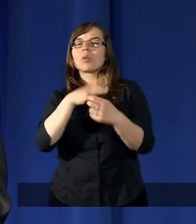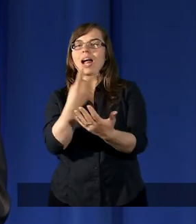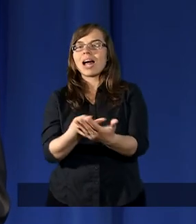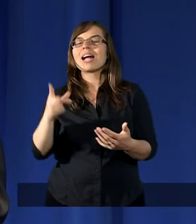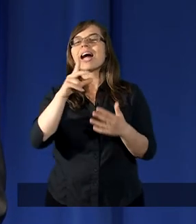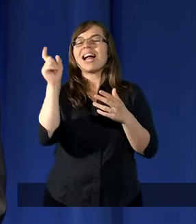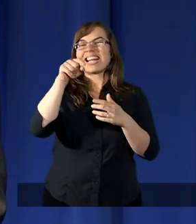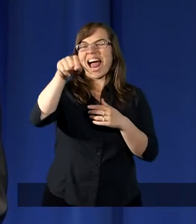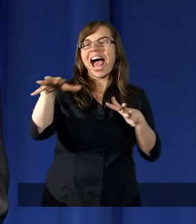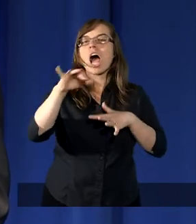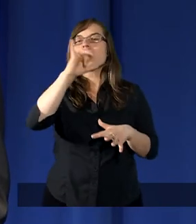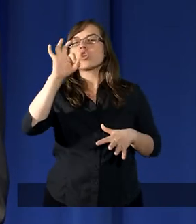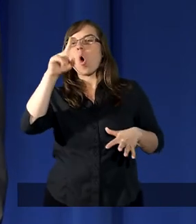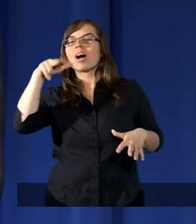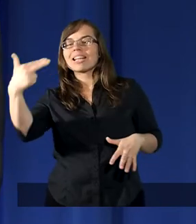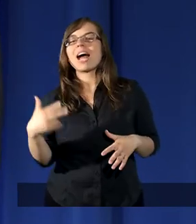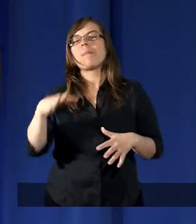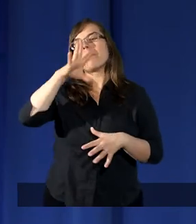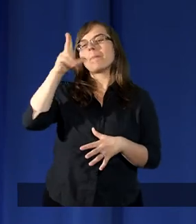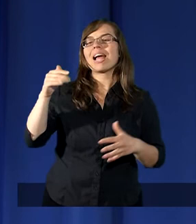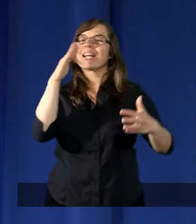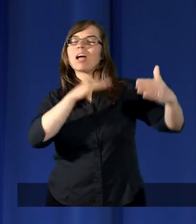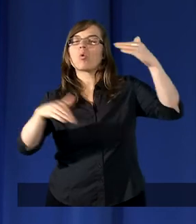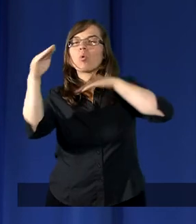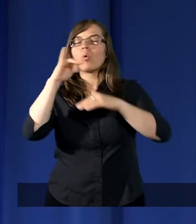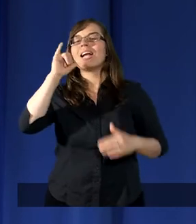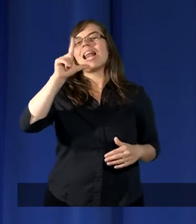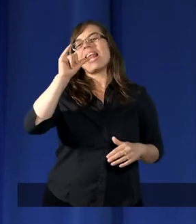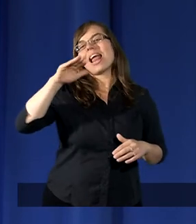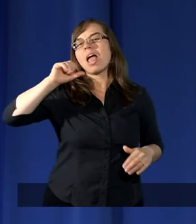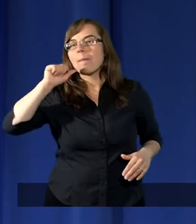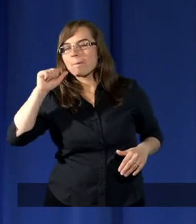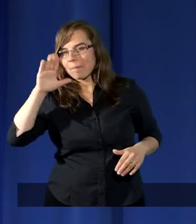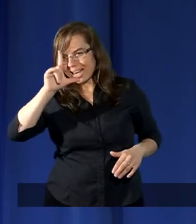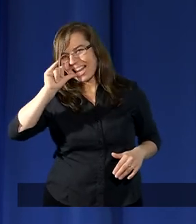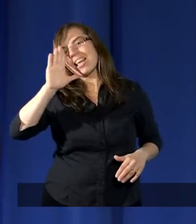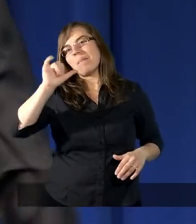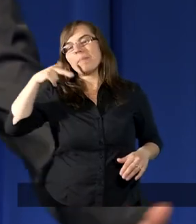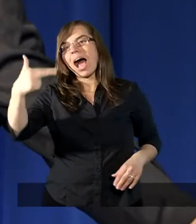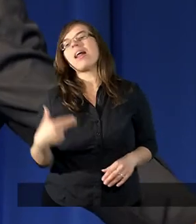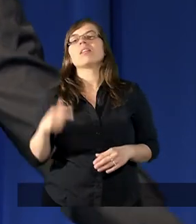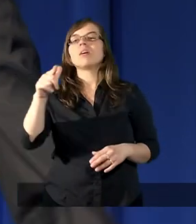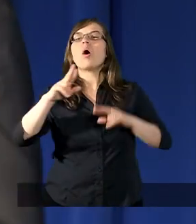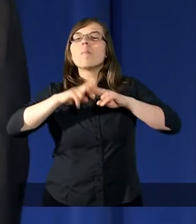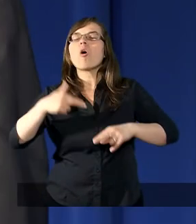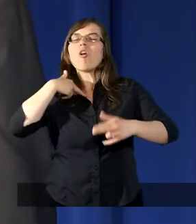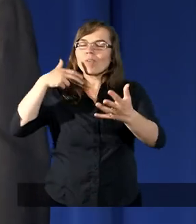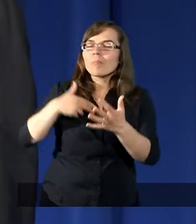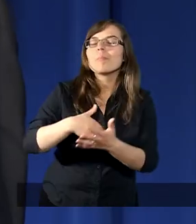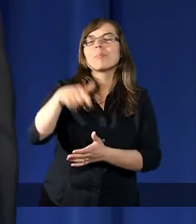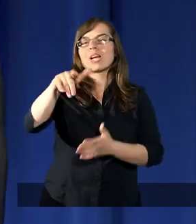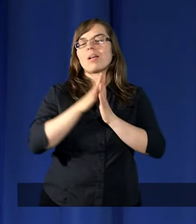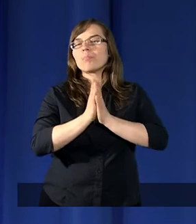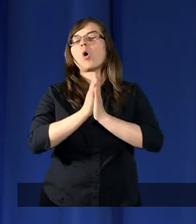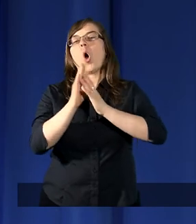leży za Jordanem, te piękne góry i Liban. Przynajmniej pozwól mi przejść.